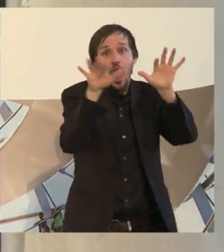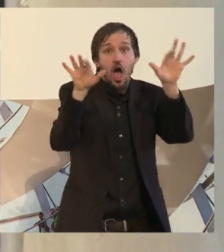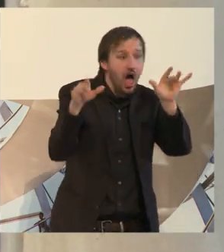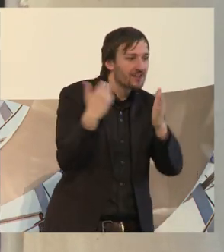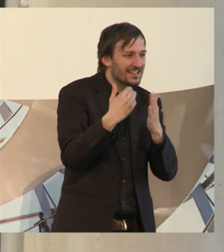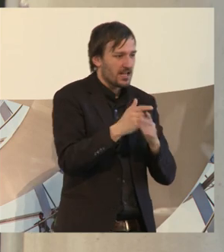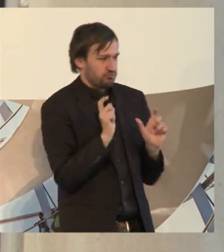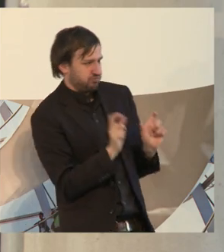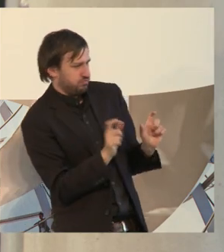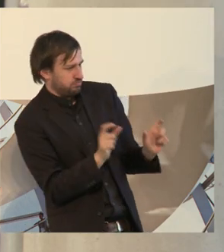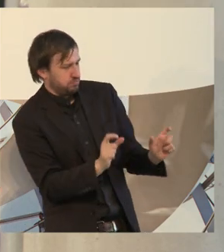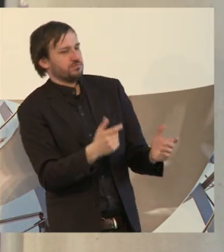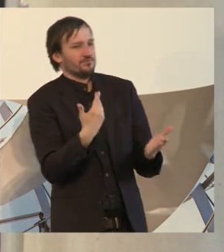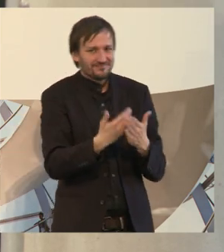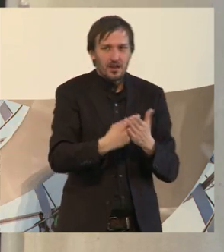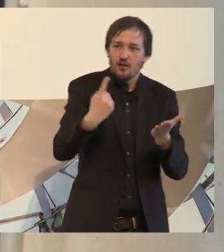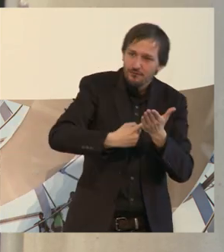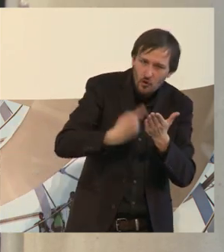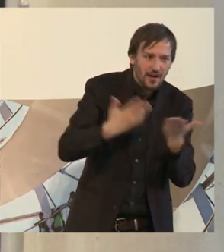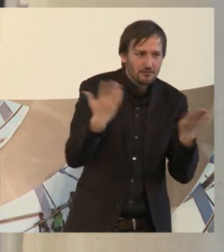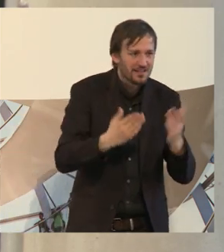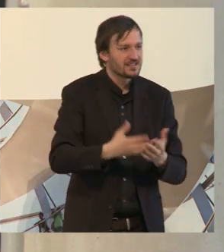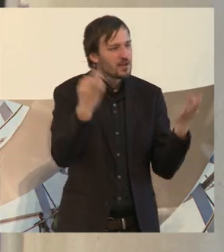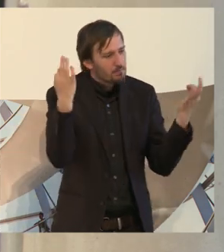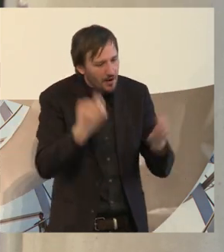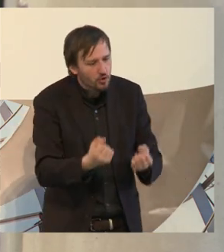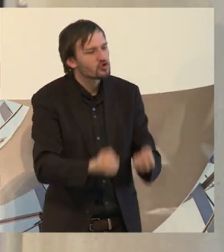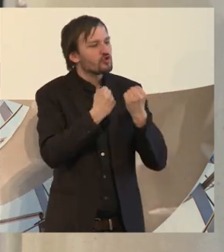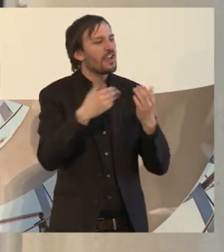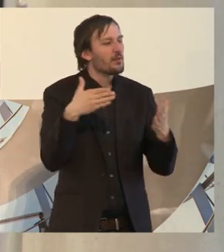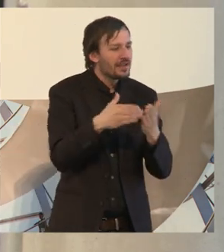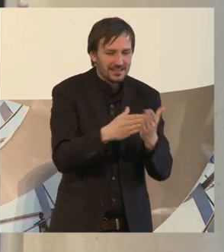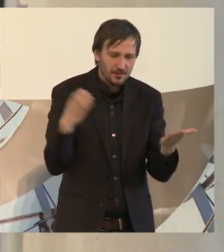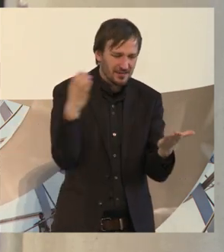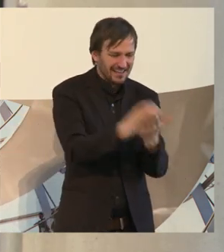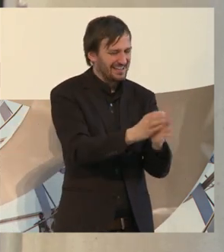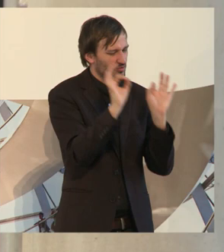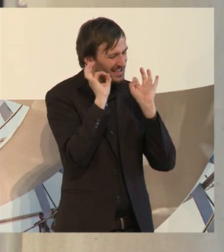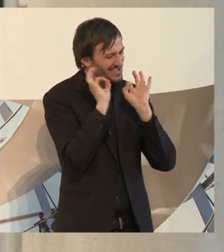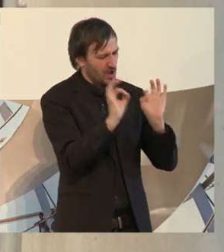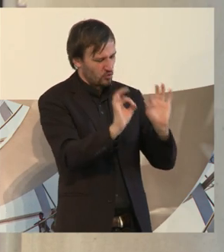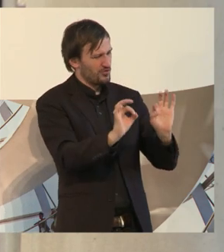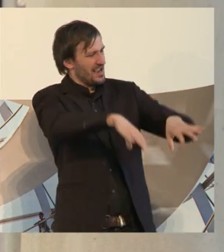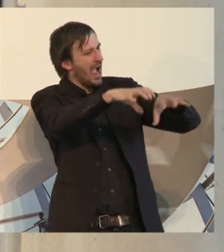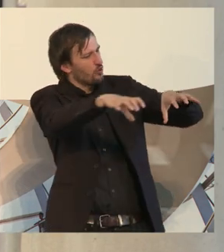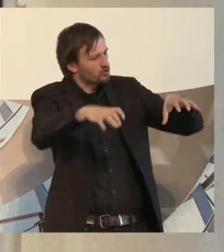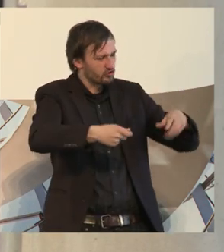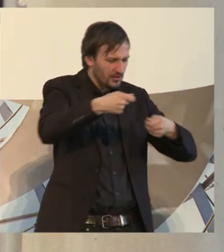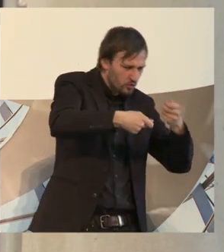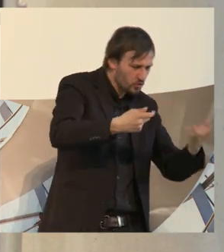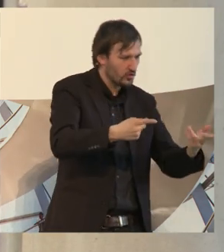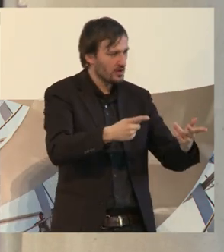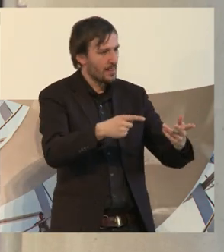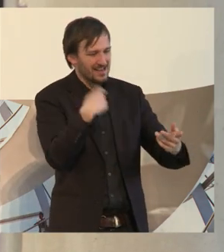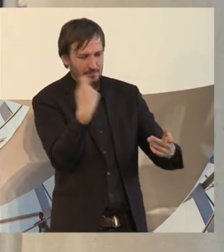keine Chancen. Wir fordern eine vernünftige Ausstattung der Schwerbehördenvertretung, dass wir auch selbstbewusst im